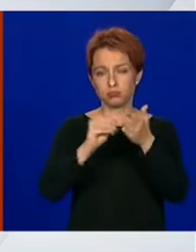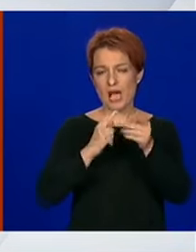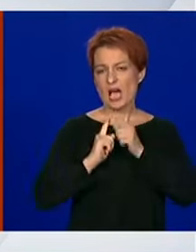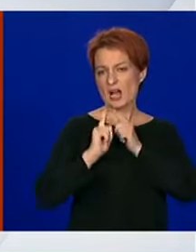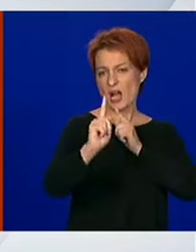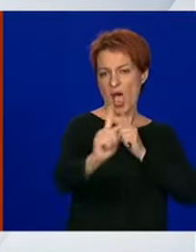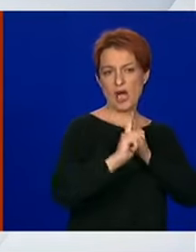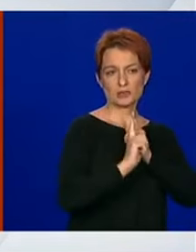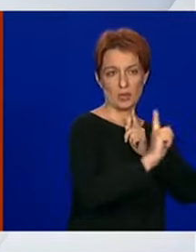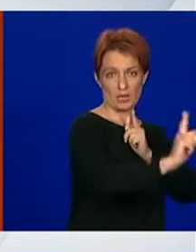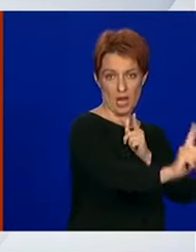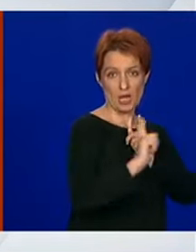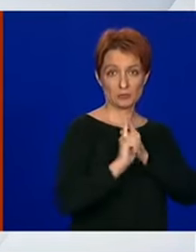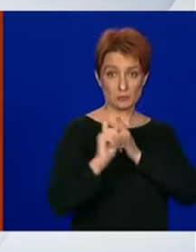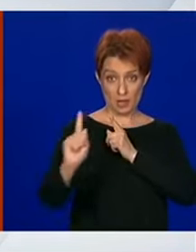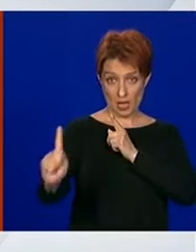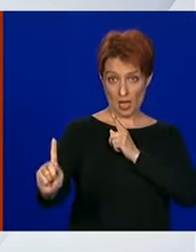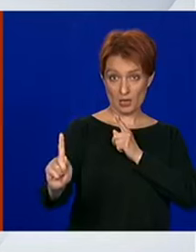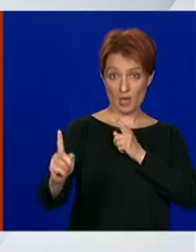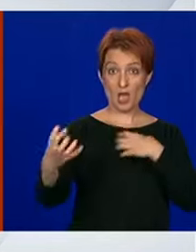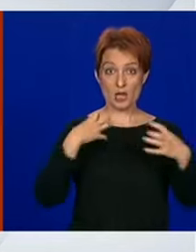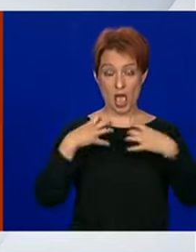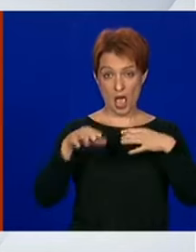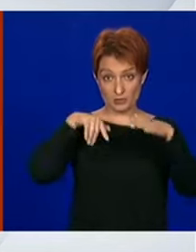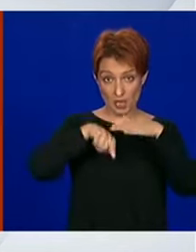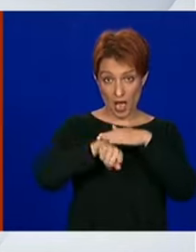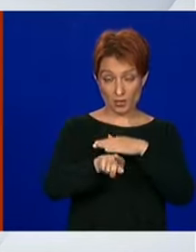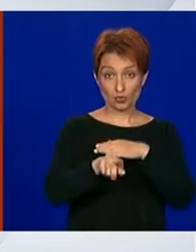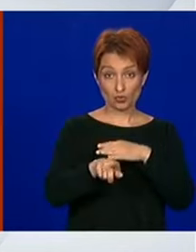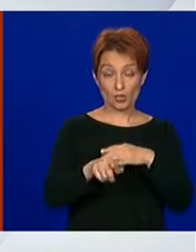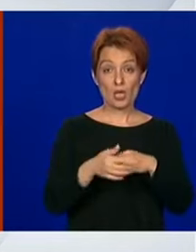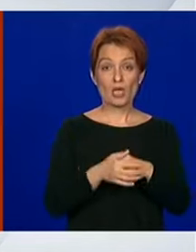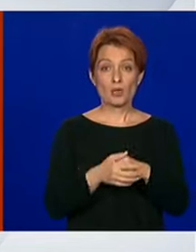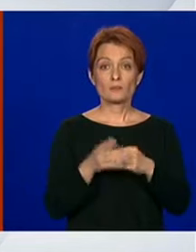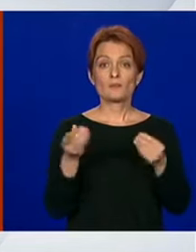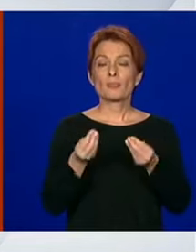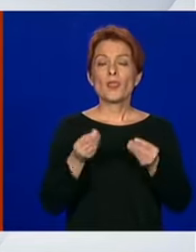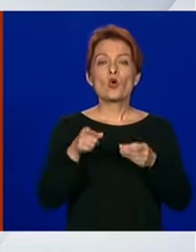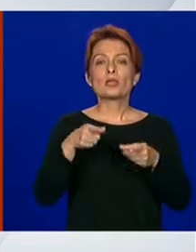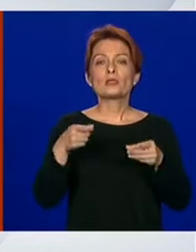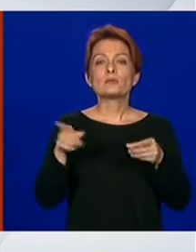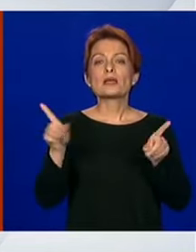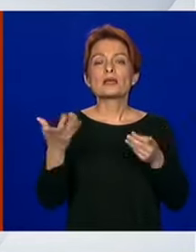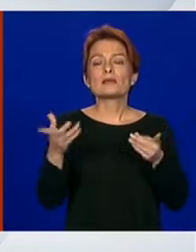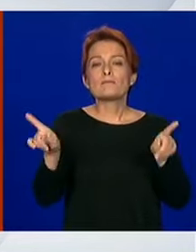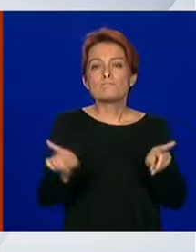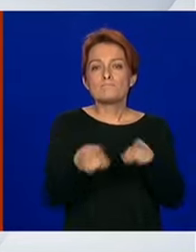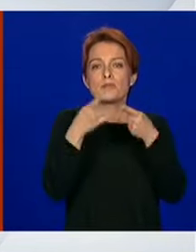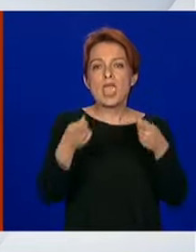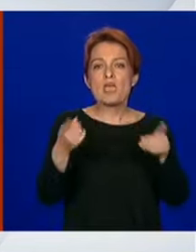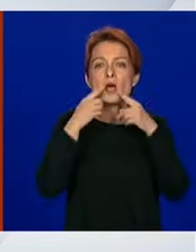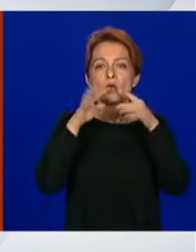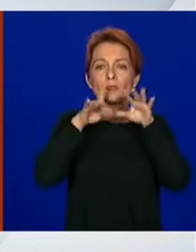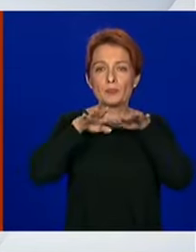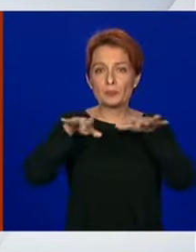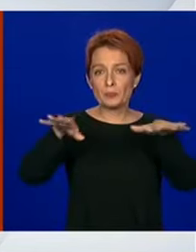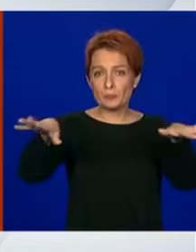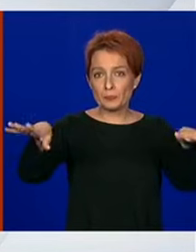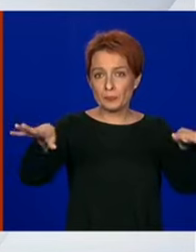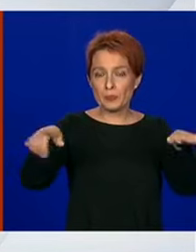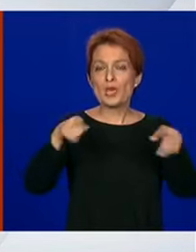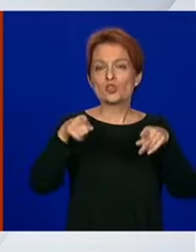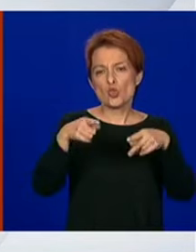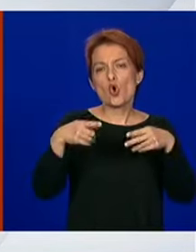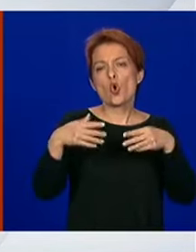koji čini tu socijalnu distancu, koju propisujemo iz razloga što se prilikom pjevanja, naravno, stvara aerosol, pa je onda taj razmak,